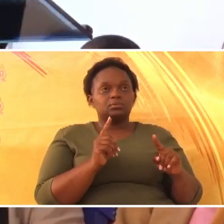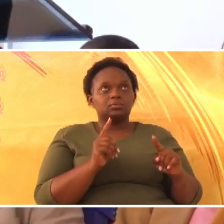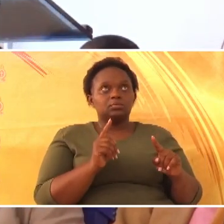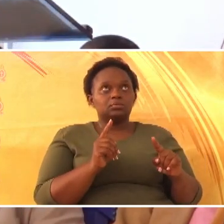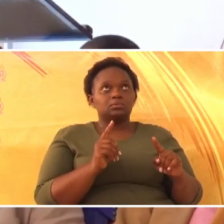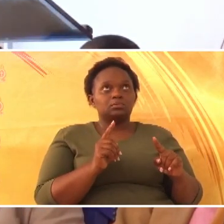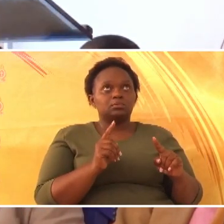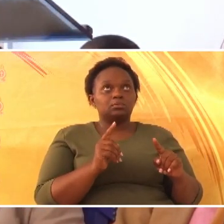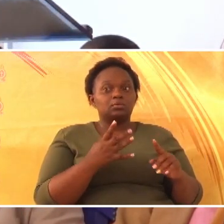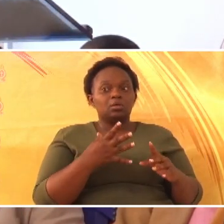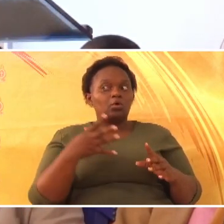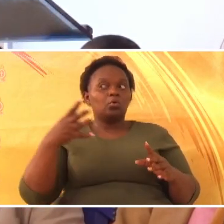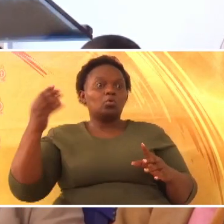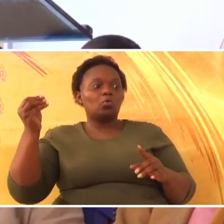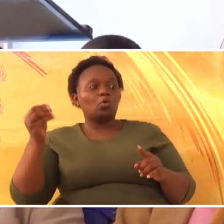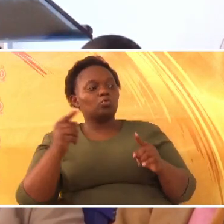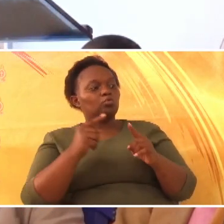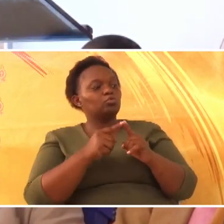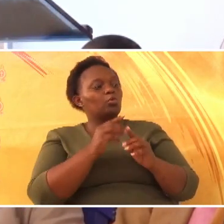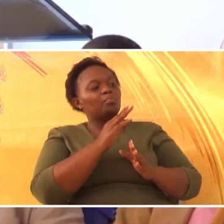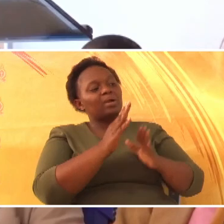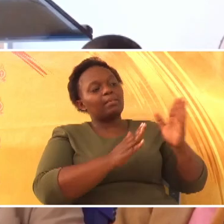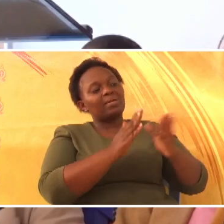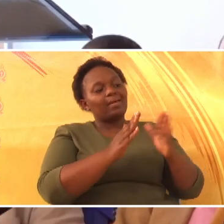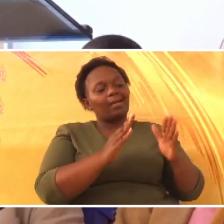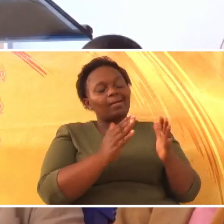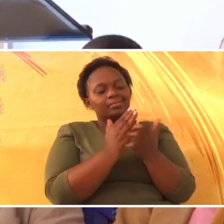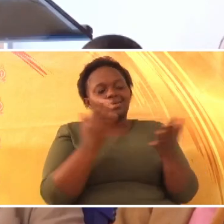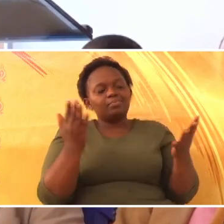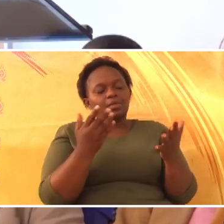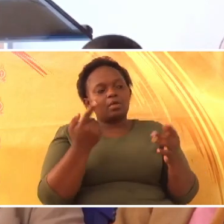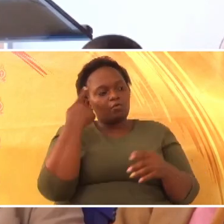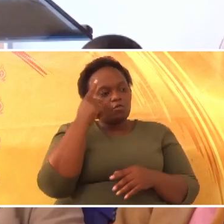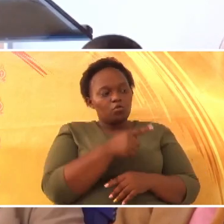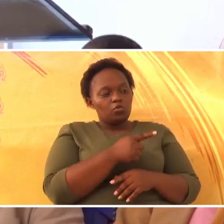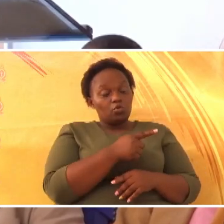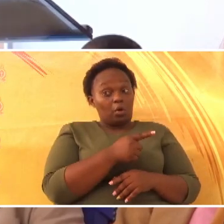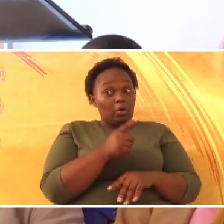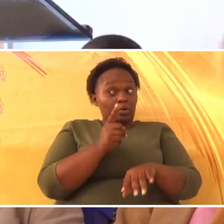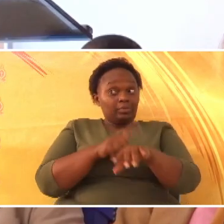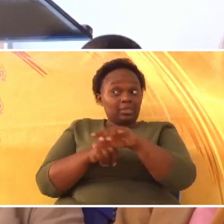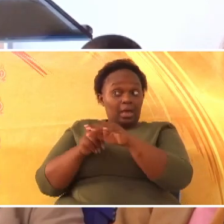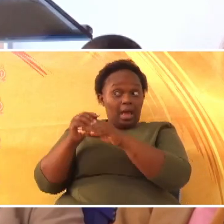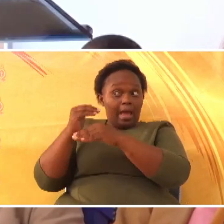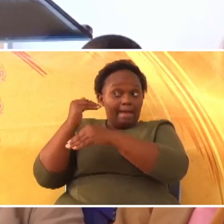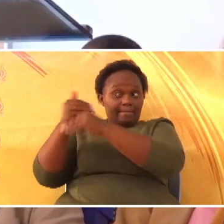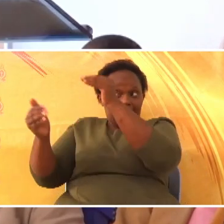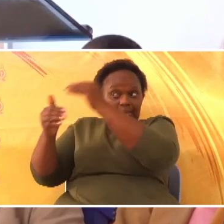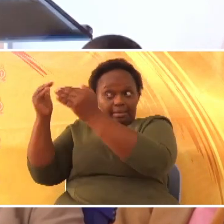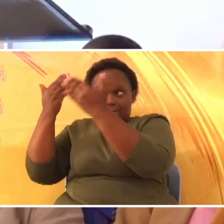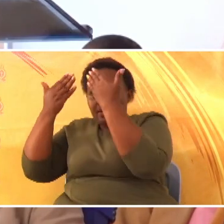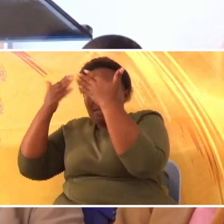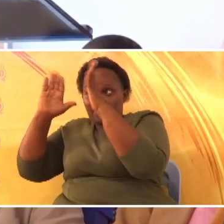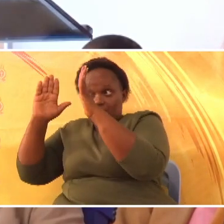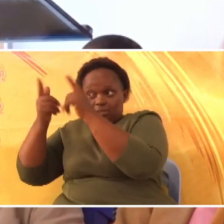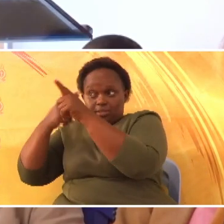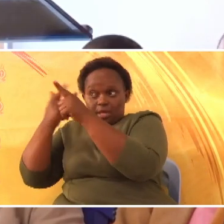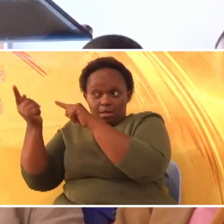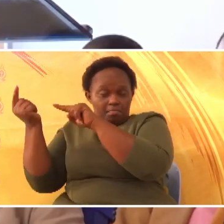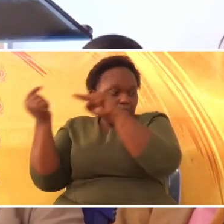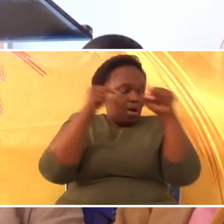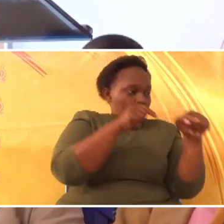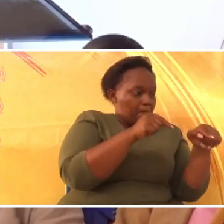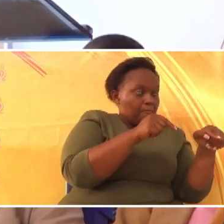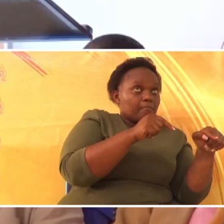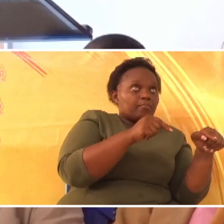nakuenda kuatengenezia mahala, pakukaa. Pakimalizika, ni takuja. Sema ni takuja.